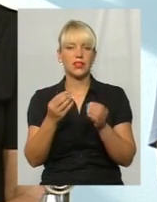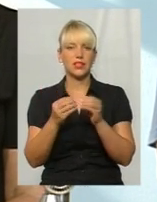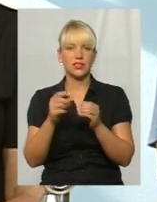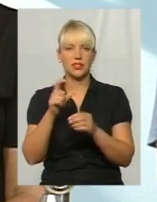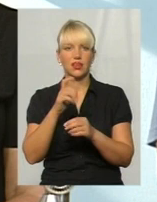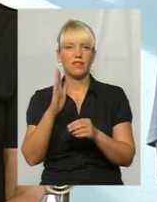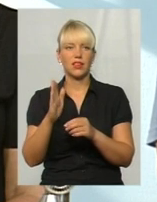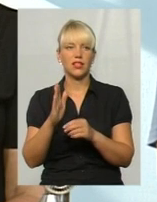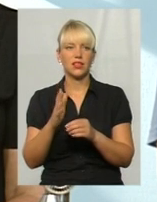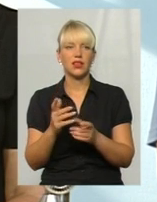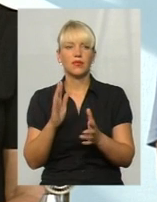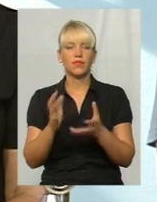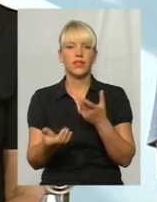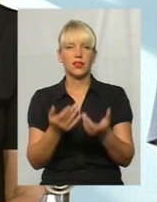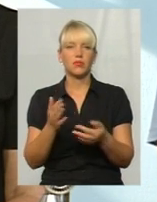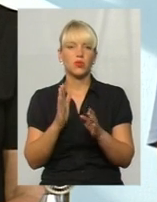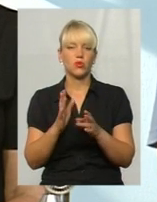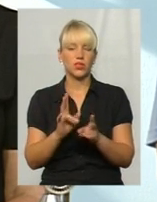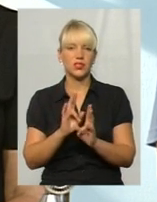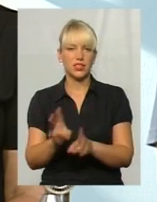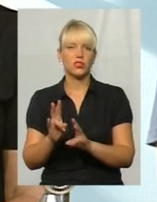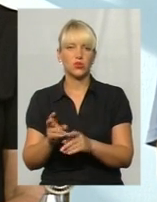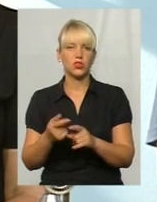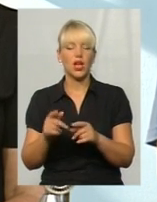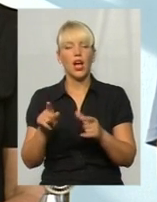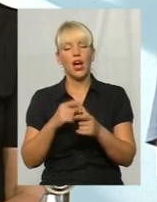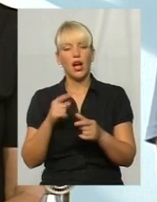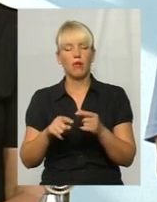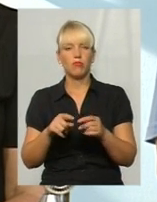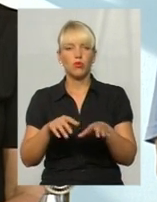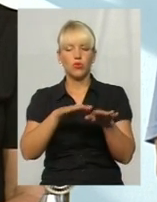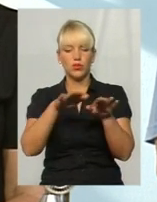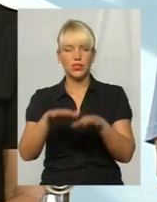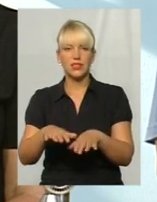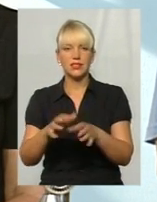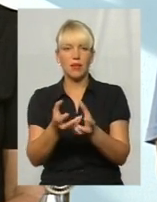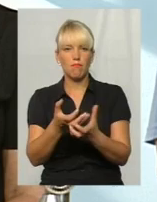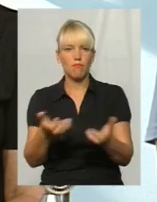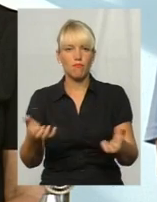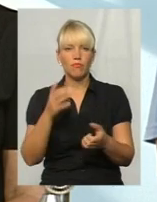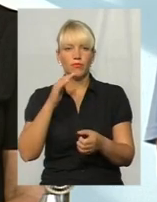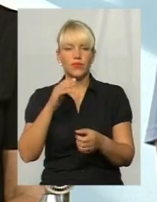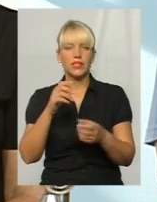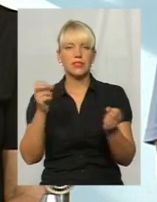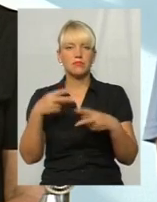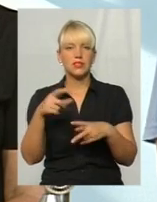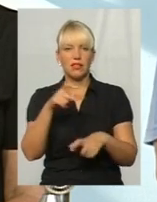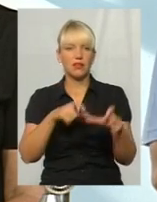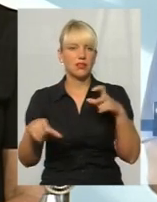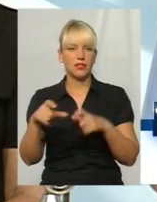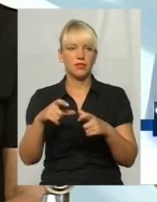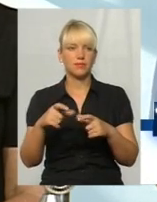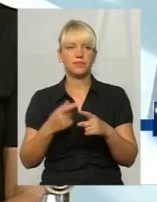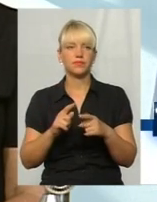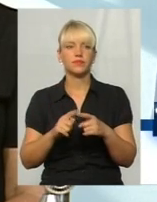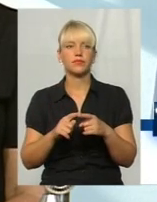кипятіння воно тоді знишкоджує. Або замочення спеціально дезінфікуючі розчини, і в залежності від їхній експозиції, від назви,